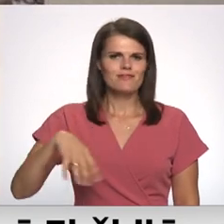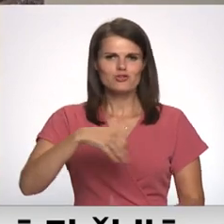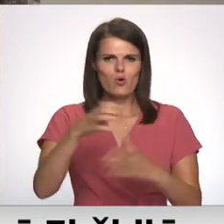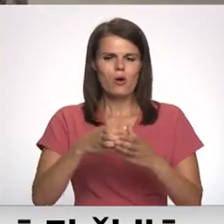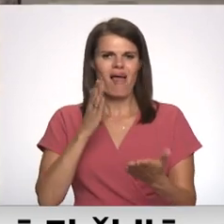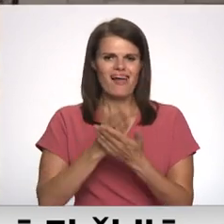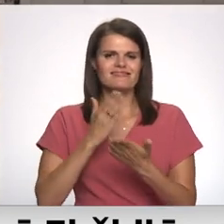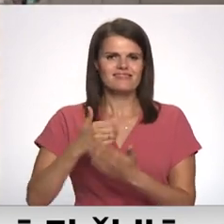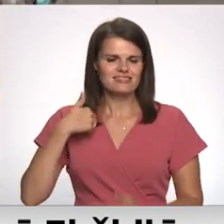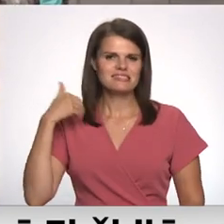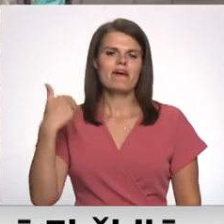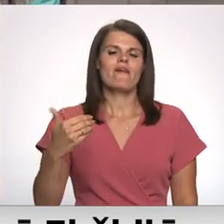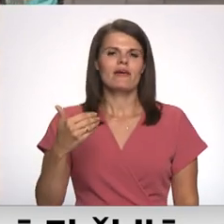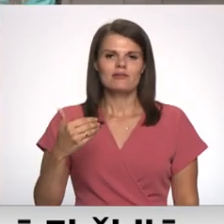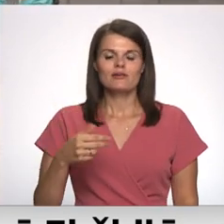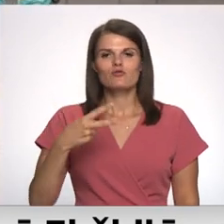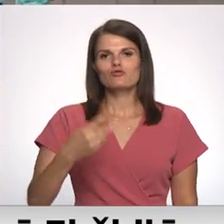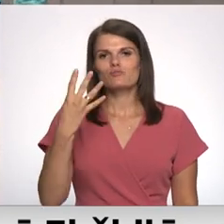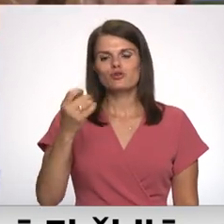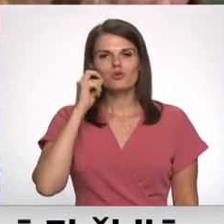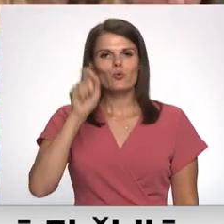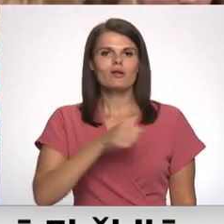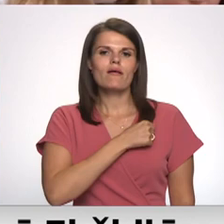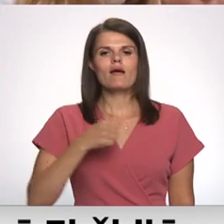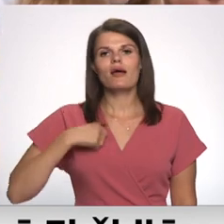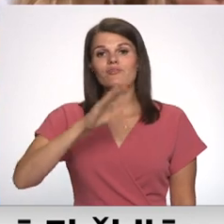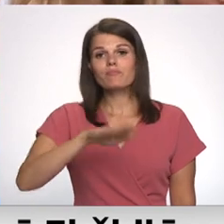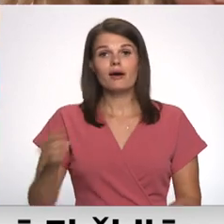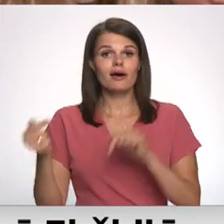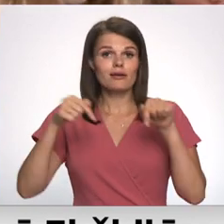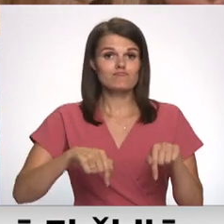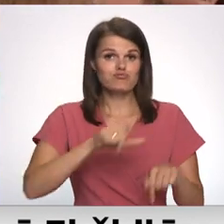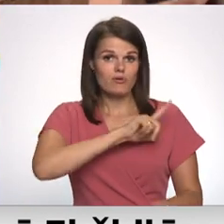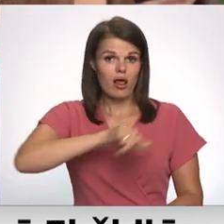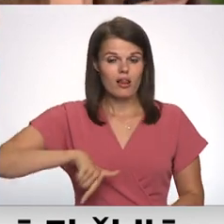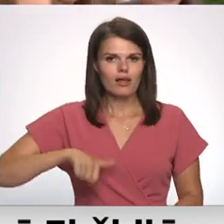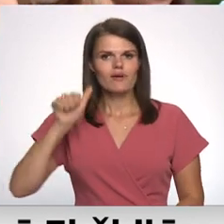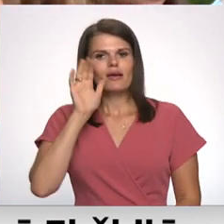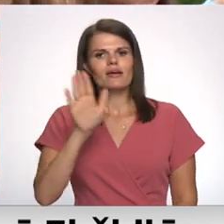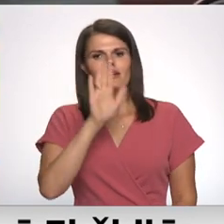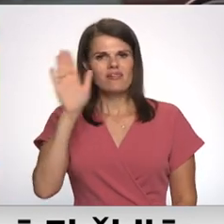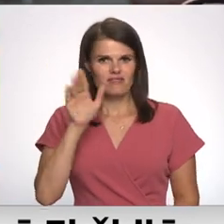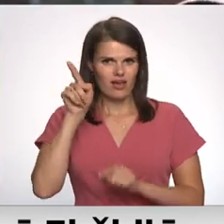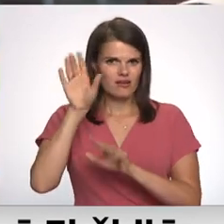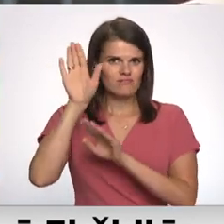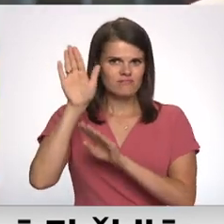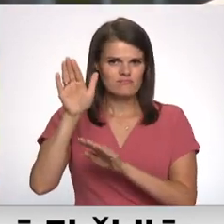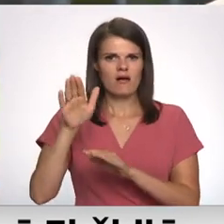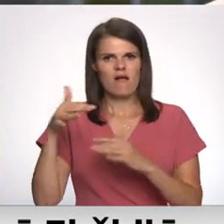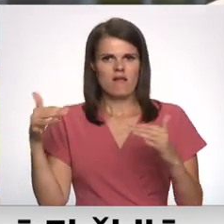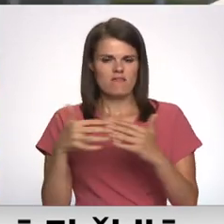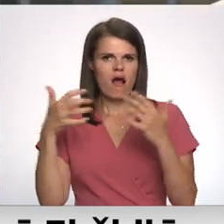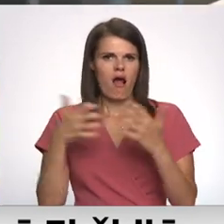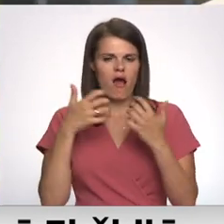24. Ukraina skarvīra bērniem, kur ieradušies Latvijā, ikdienas savā dzimtnē tiek aizdīta aktīvās karadarbības zonā. Šundēļ